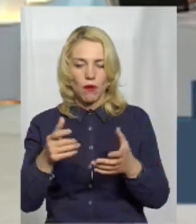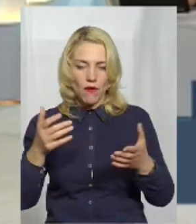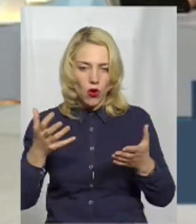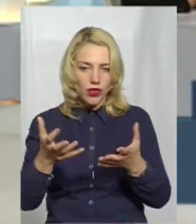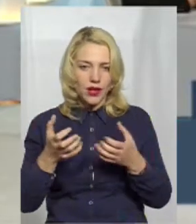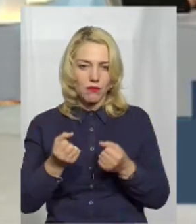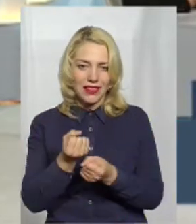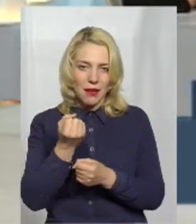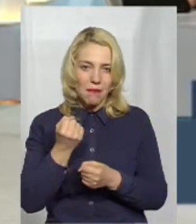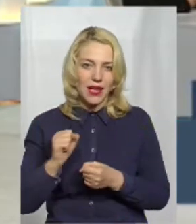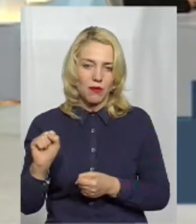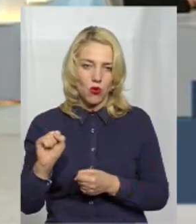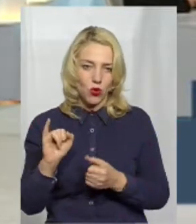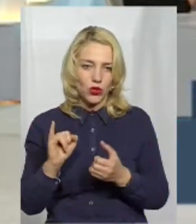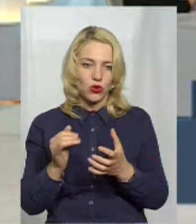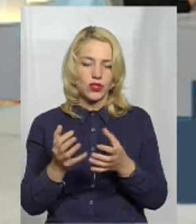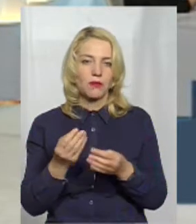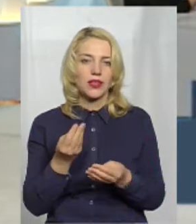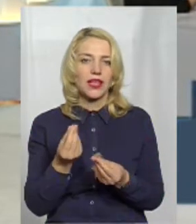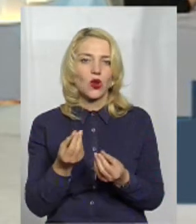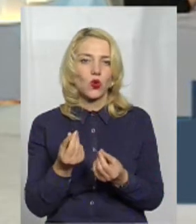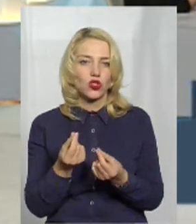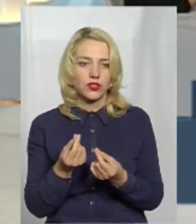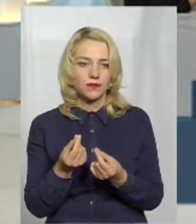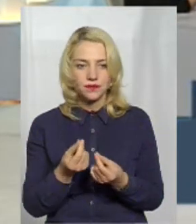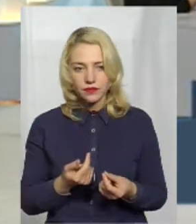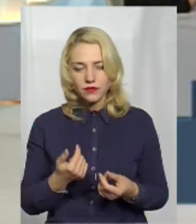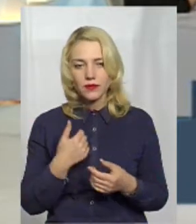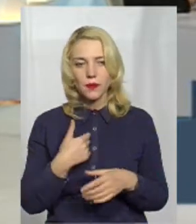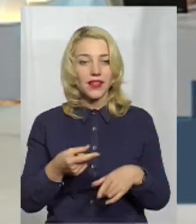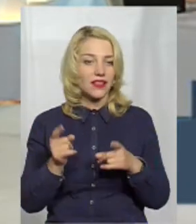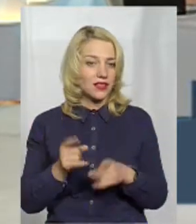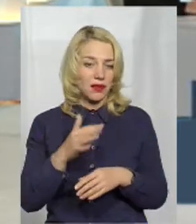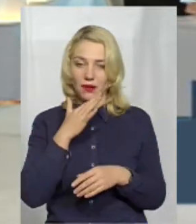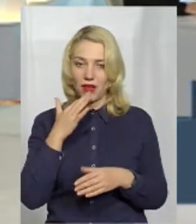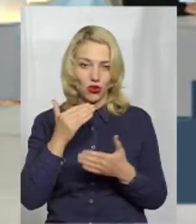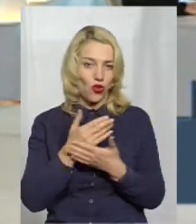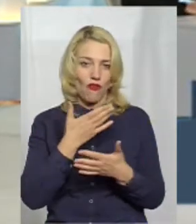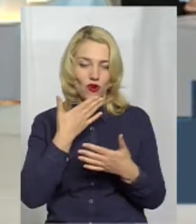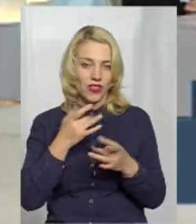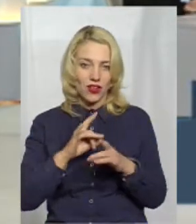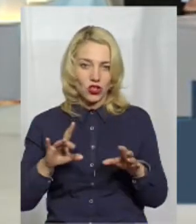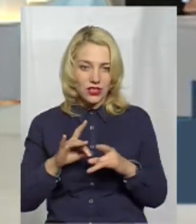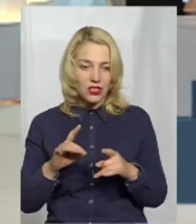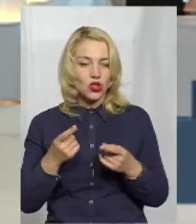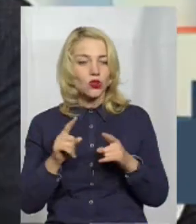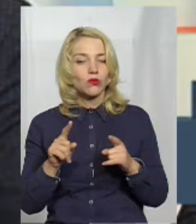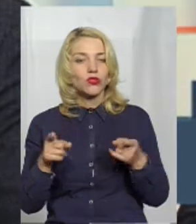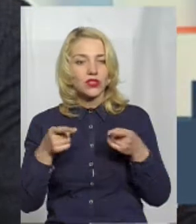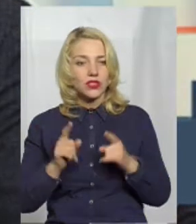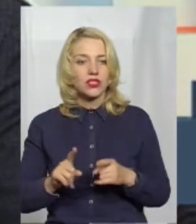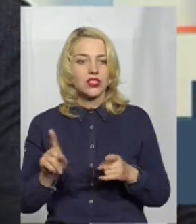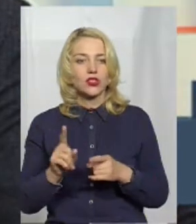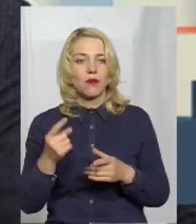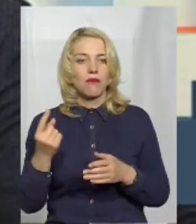ці грантові кошти для свіх проєктів? Насправді, напевно, не скажу тут багато нового, тому що дійсно перше,